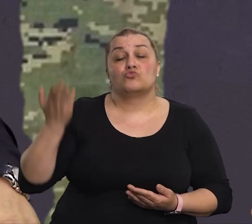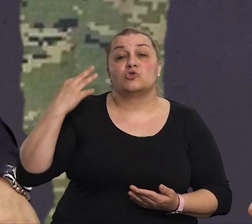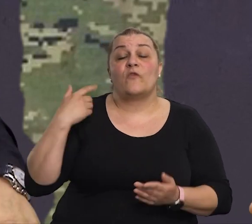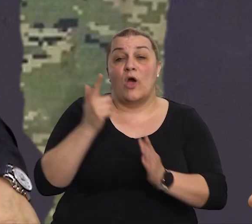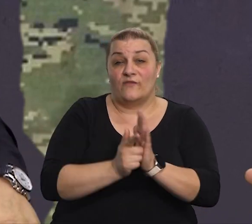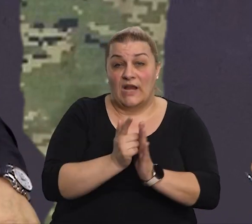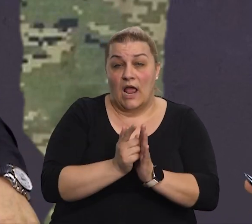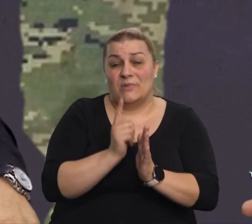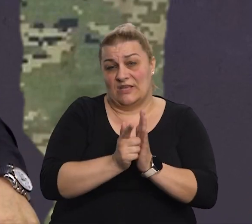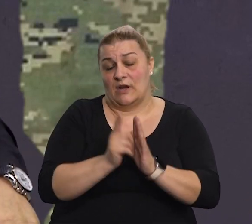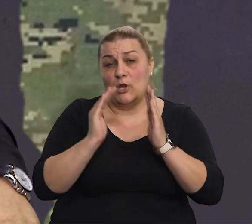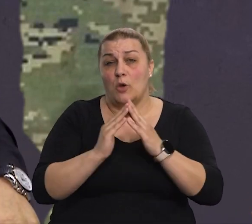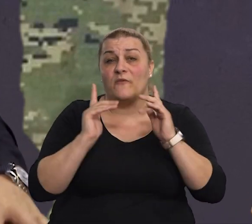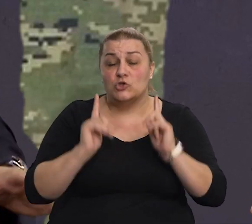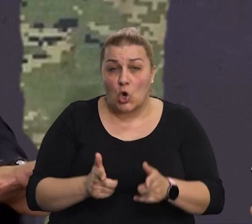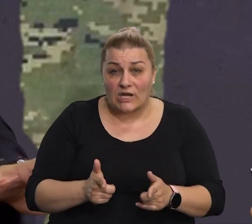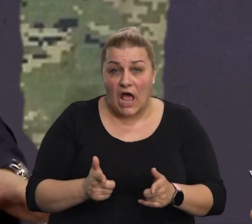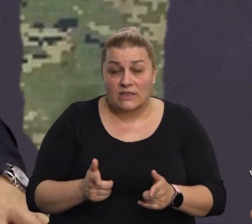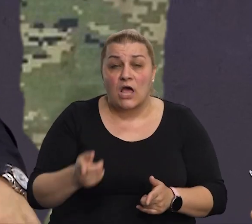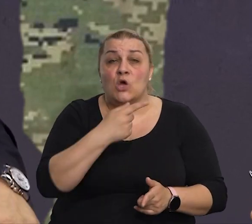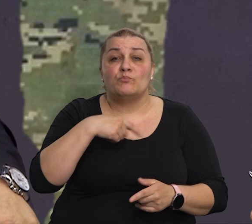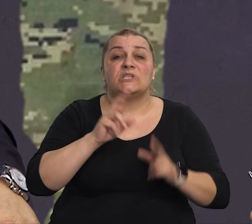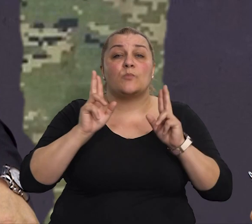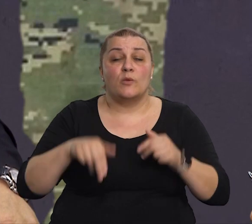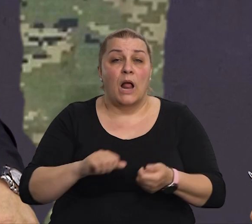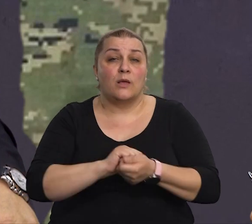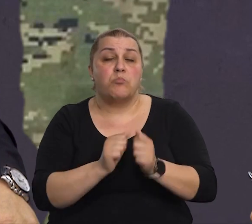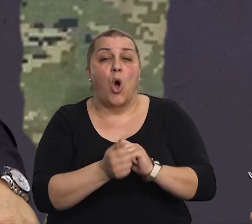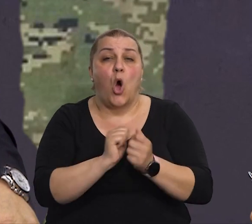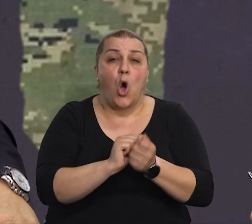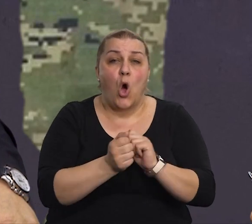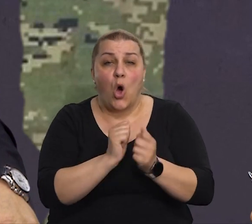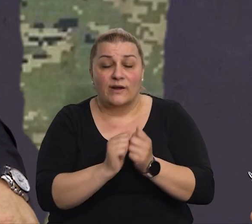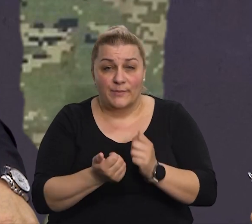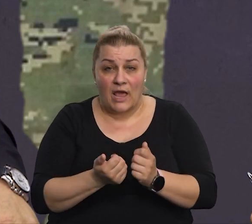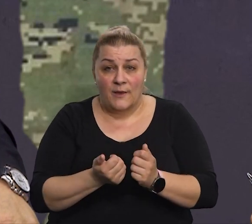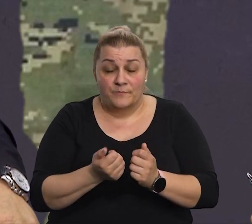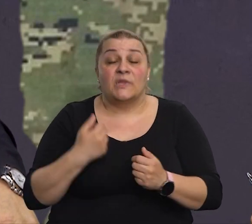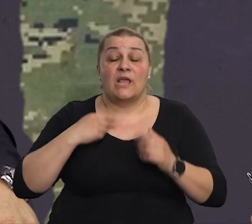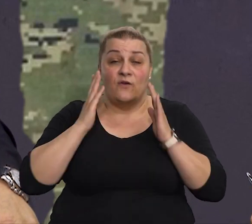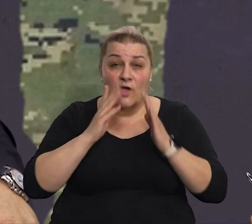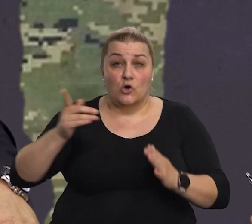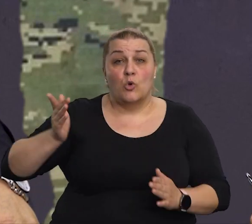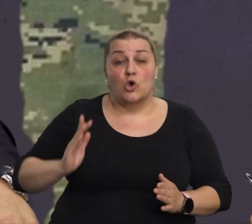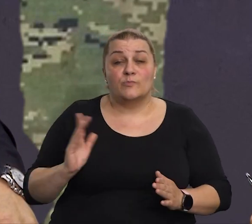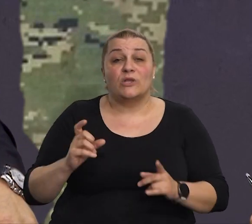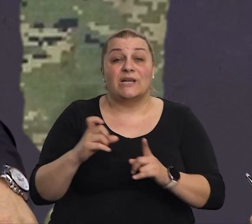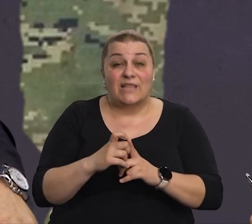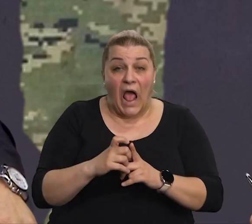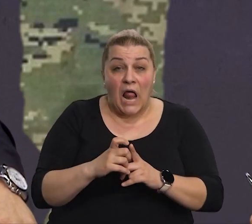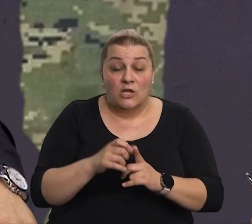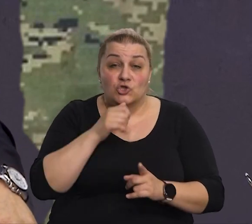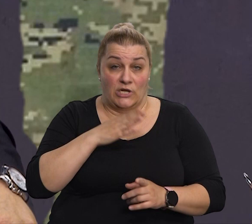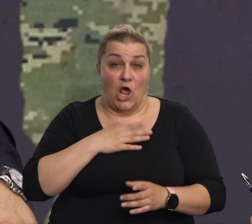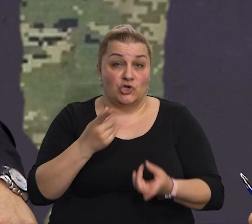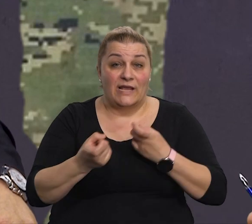za vrijeme domovinskog vrata i tamo mi smo imali borbe, ja vjerujem da gospodin Dalsko Dalić i naša reprezentacija,